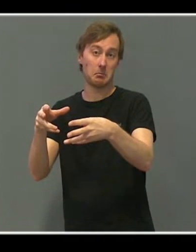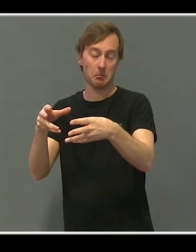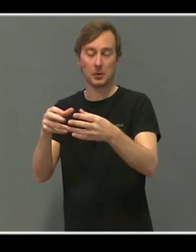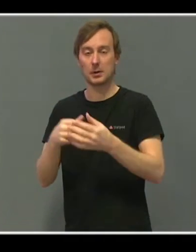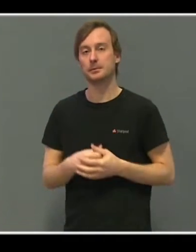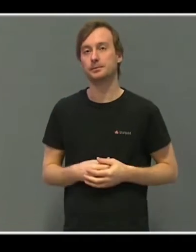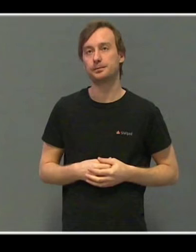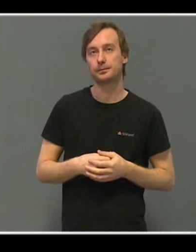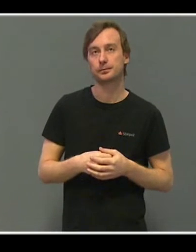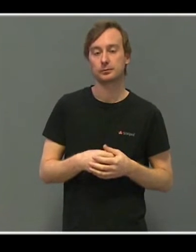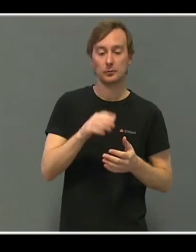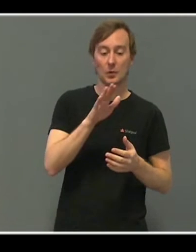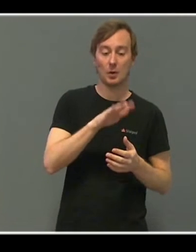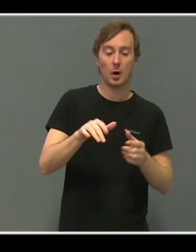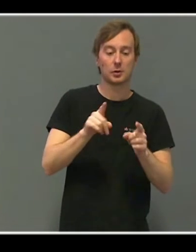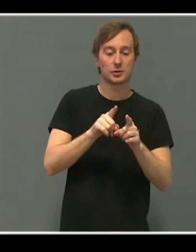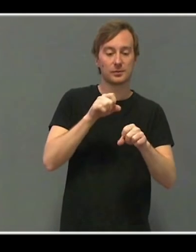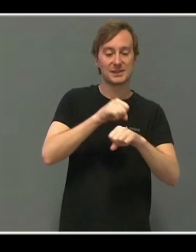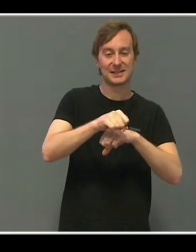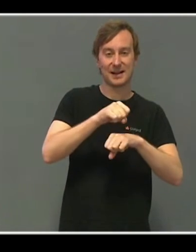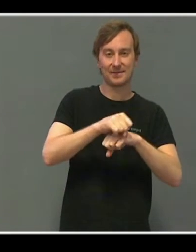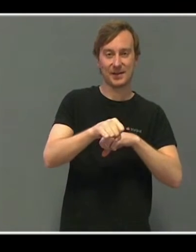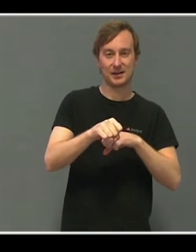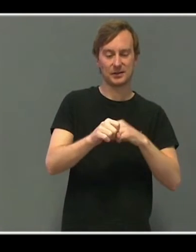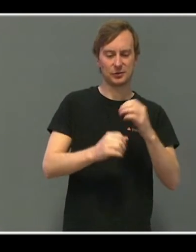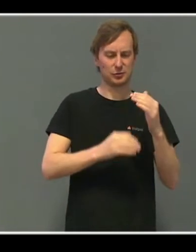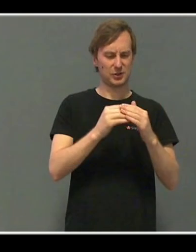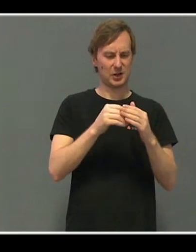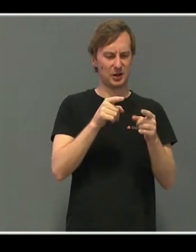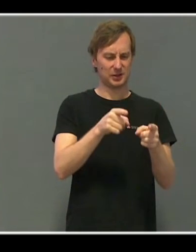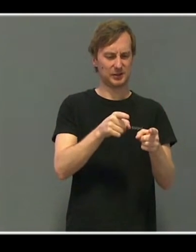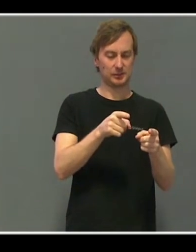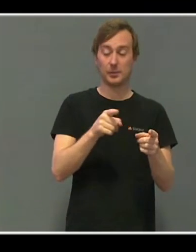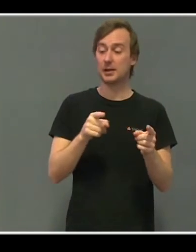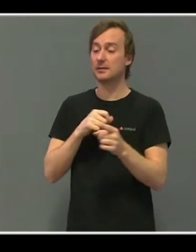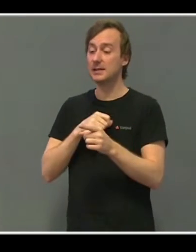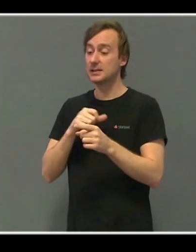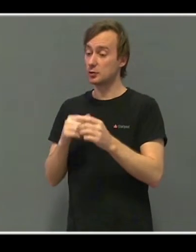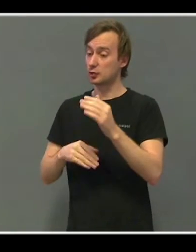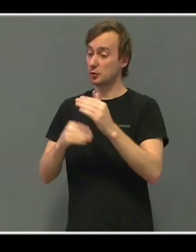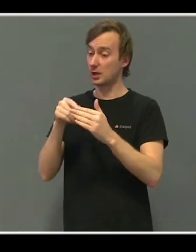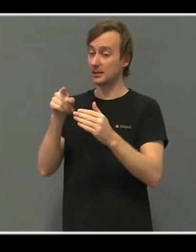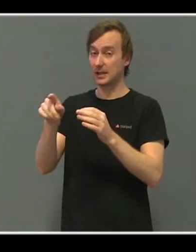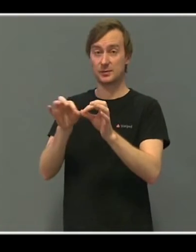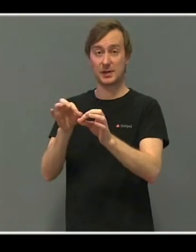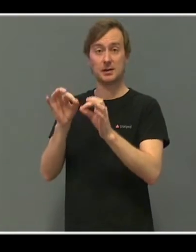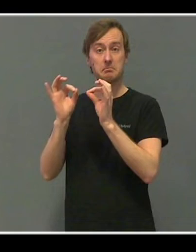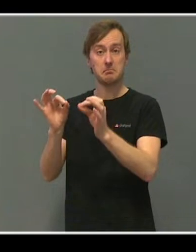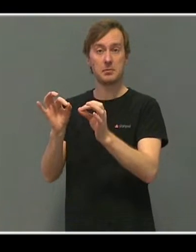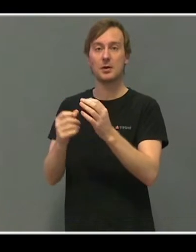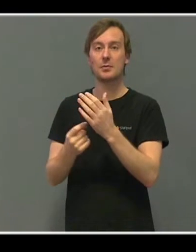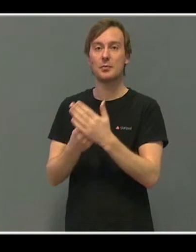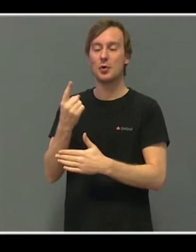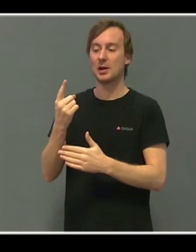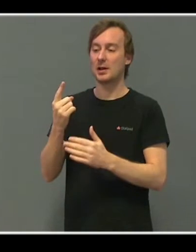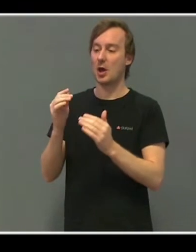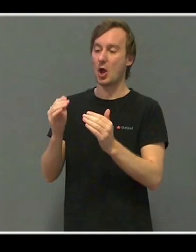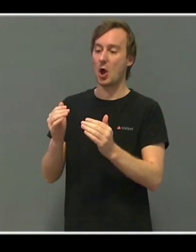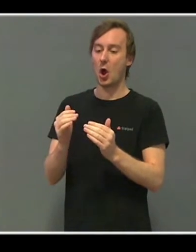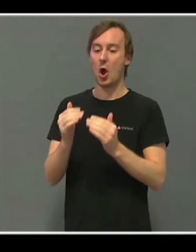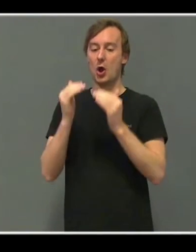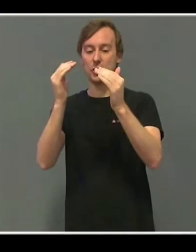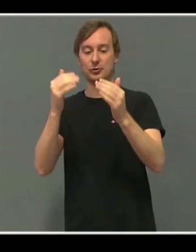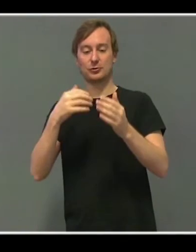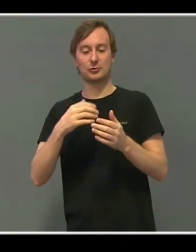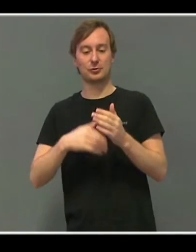barn som strever sosialt, men klarer sosialt på spill, de kan jo snu helt om og få høye sosial status i en klasse.